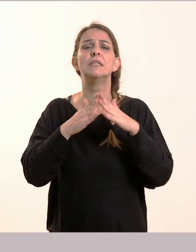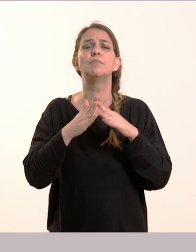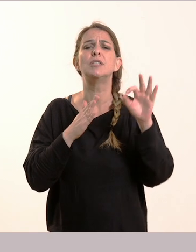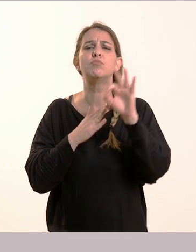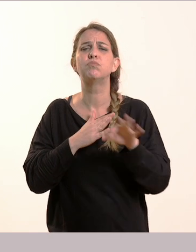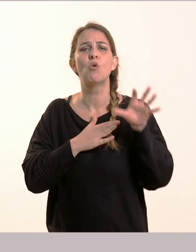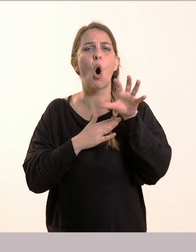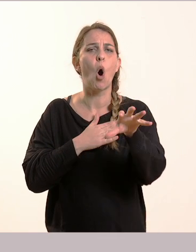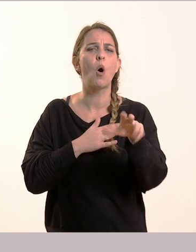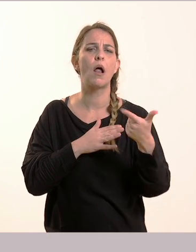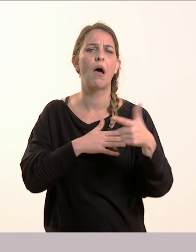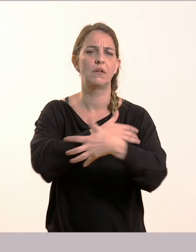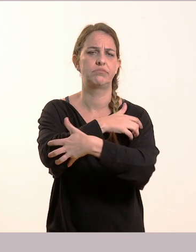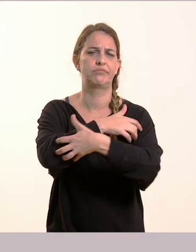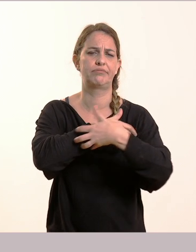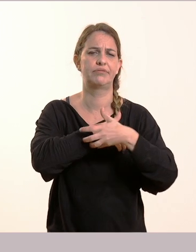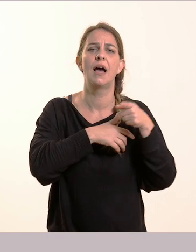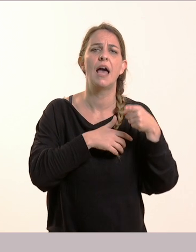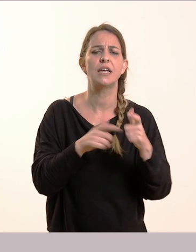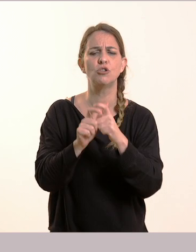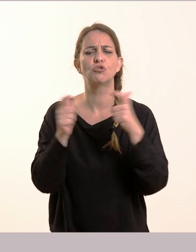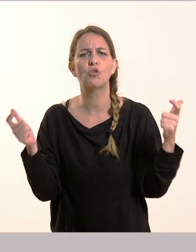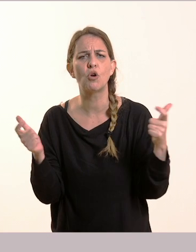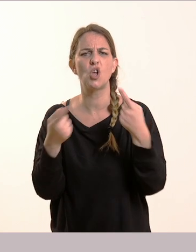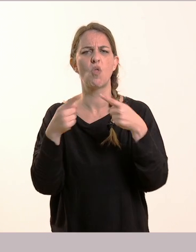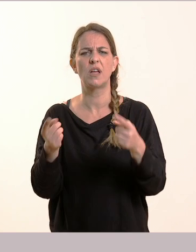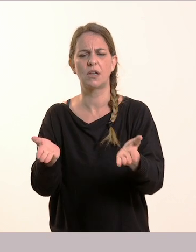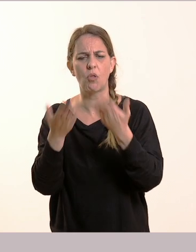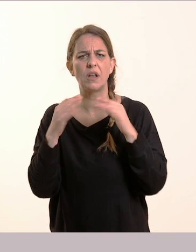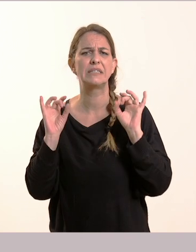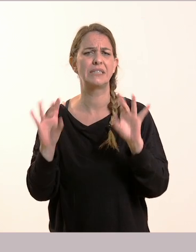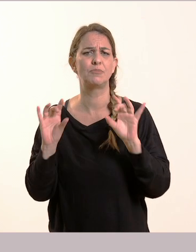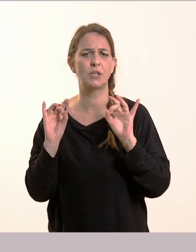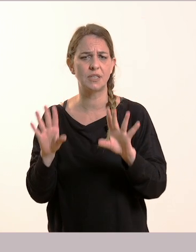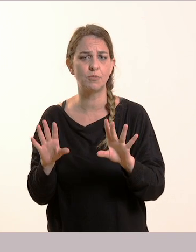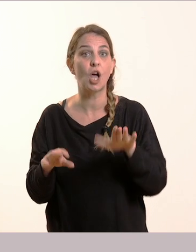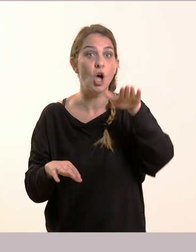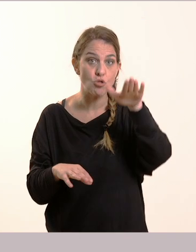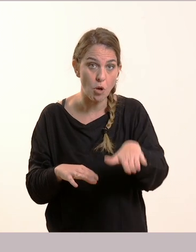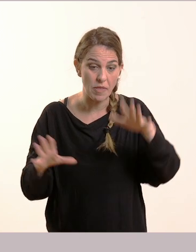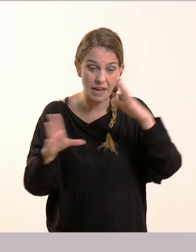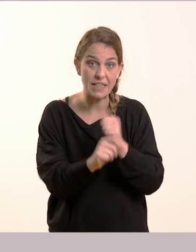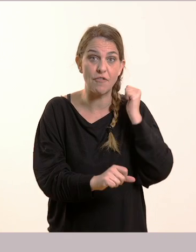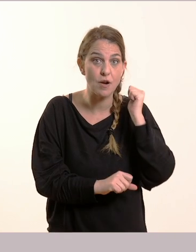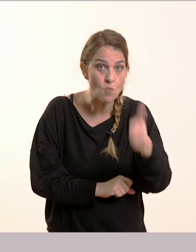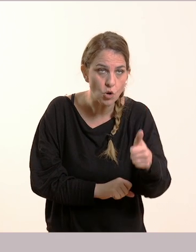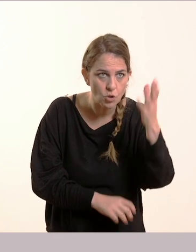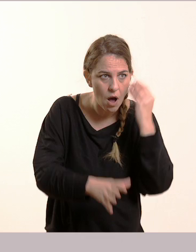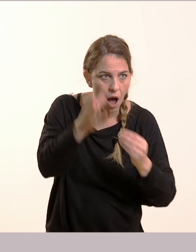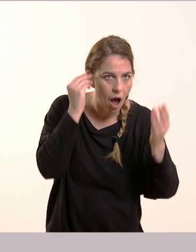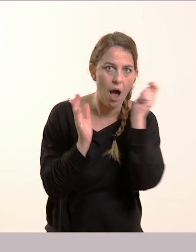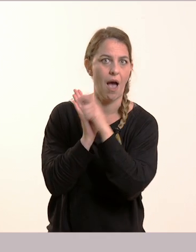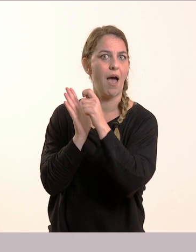Και εκεί δεν έχουνε σχολεία και δασκάλους. Οπότε είναι μεγάλο κατόρθωμα και νιώθει πολύ περήφανος γι' αυτό που έχει καταφέρει.